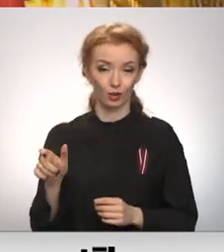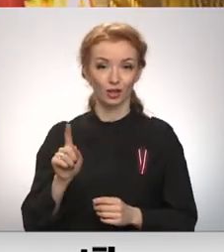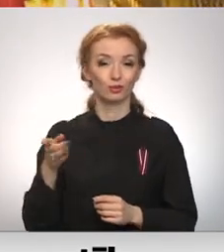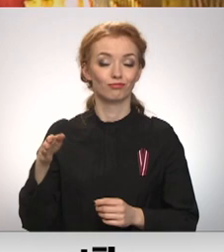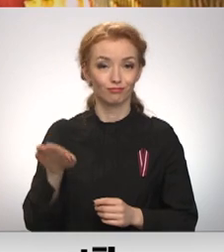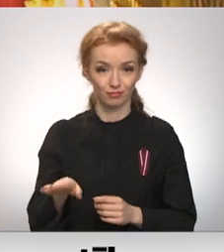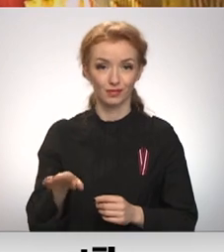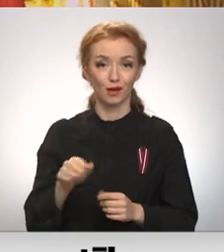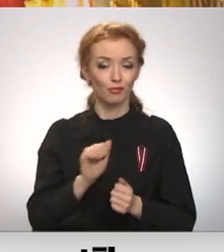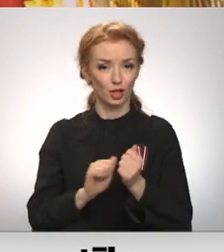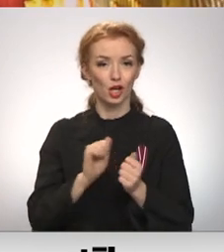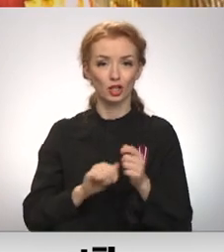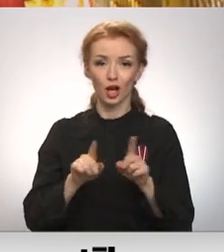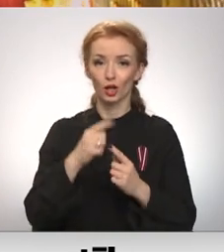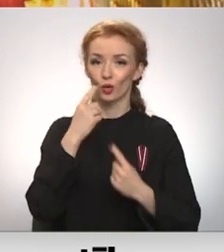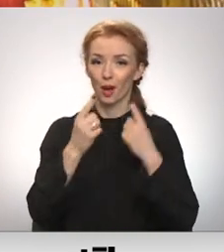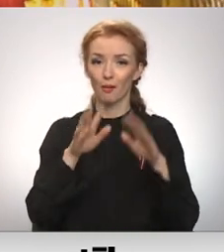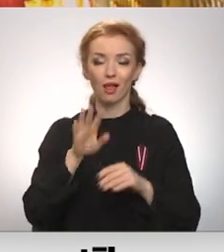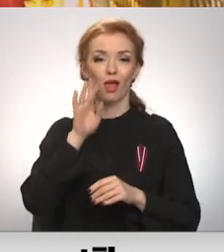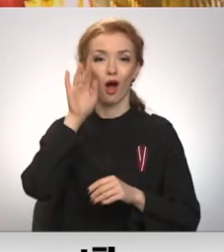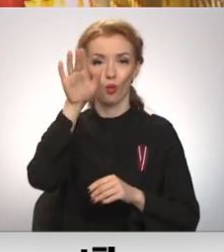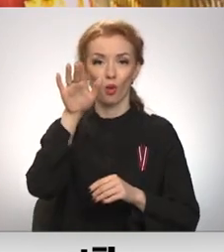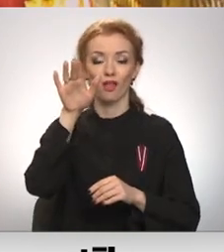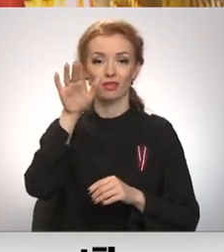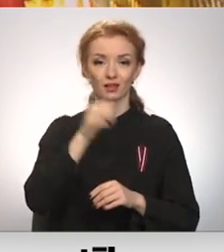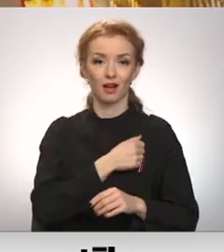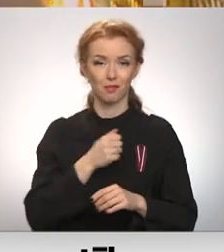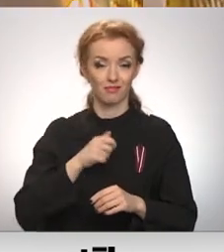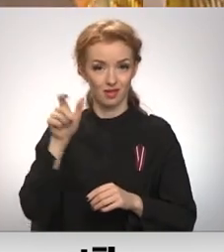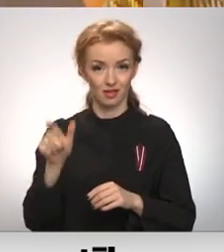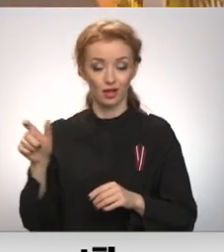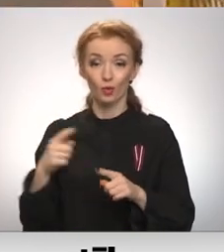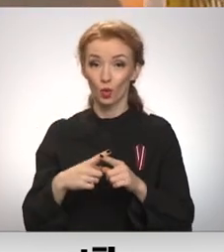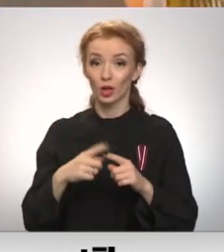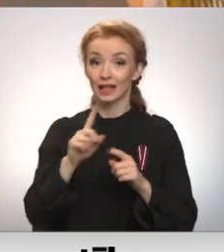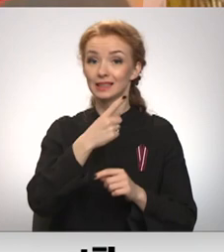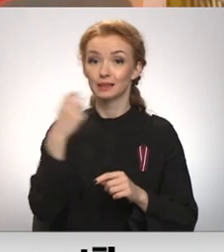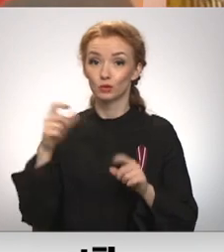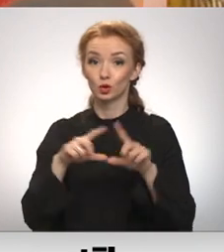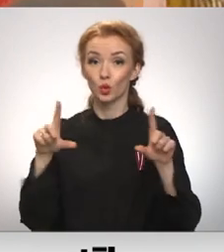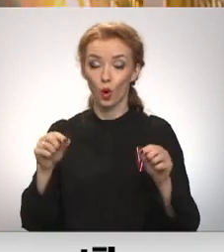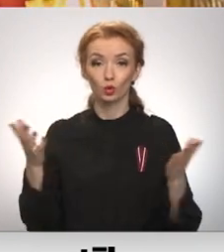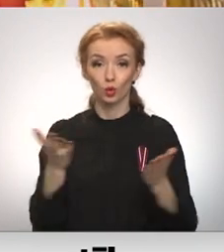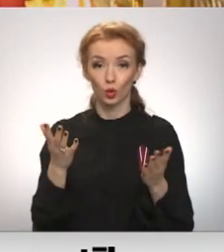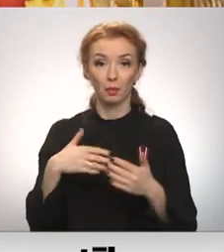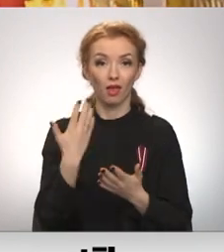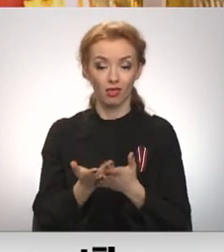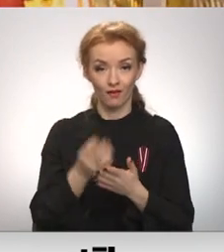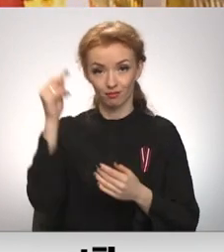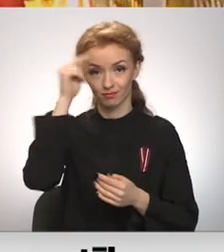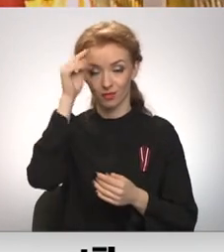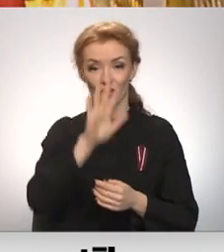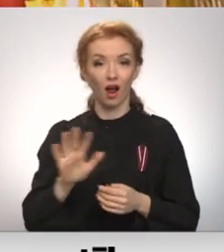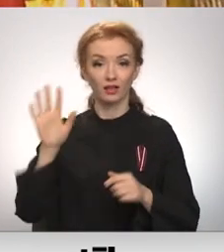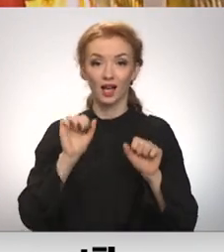arī par nākamajiem valsts aizstāvjiem. Latvijā ir gandrīz simt skolu, kur jau vairākus gadus, kā izvēles priekšmets vidusskolās, tiek piedāvāta valsts